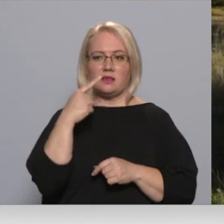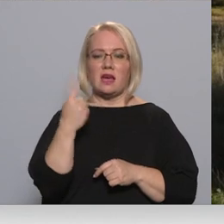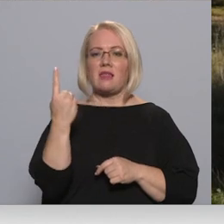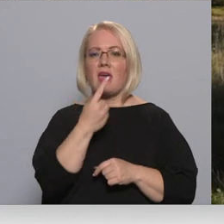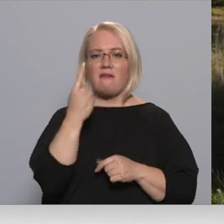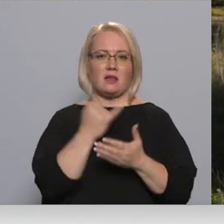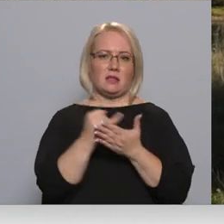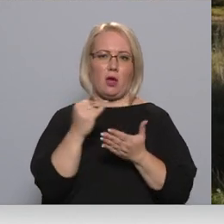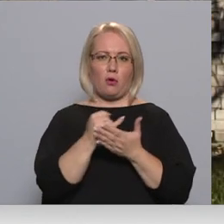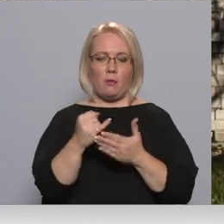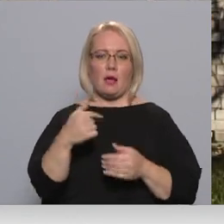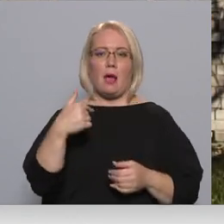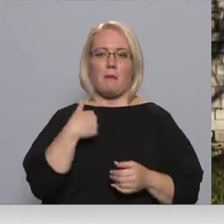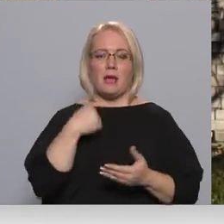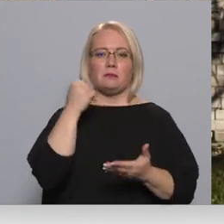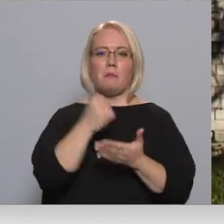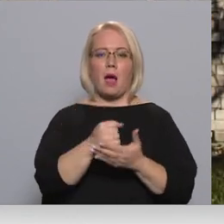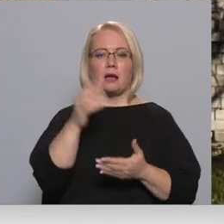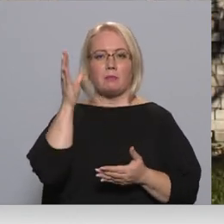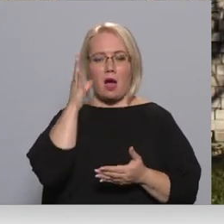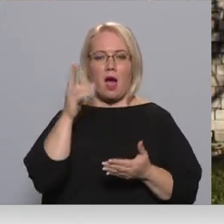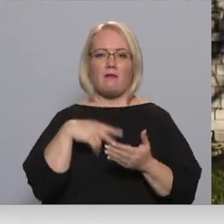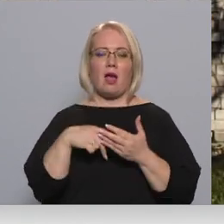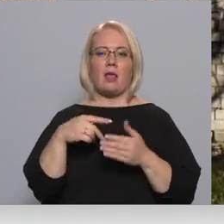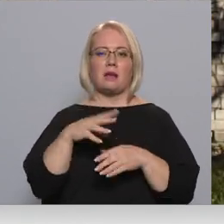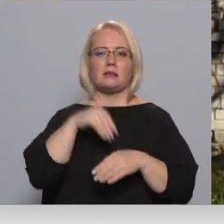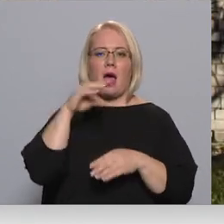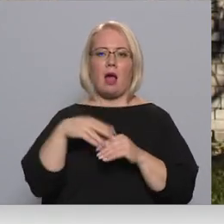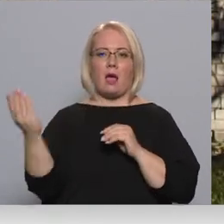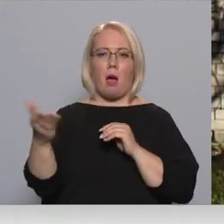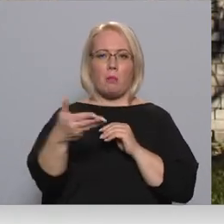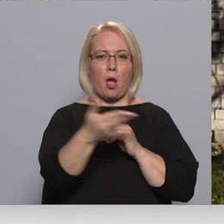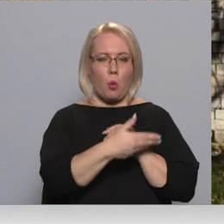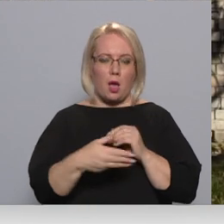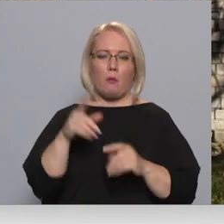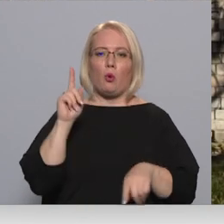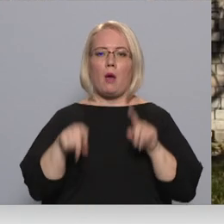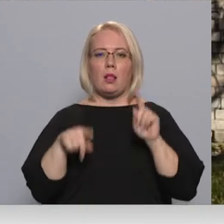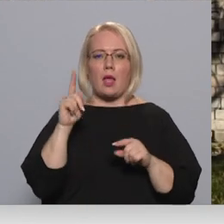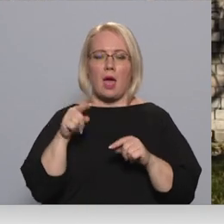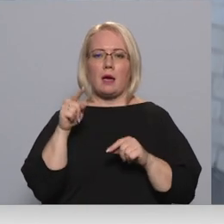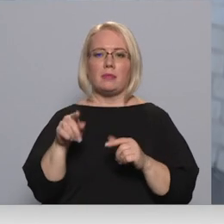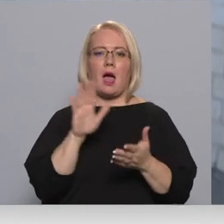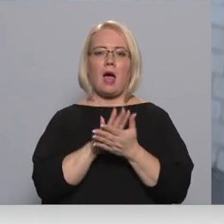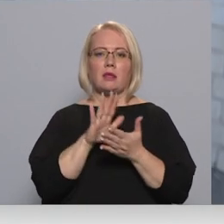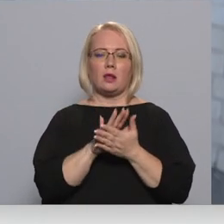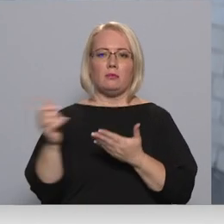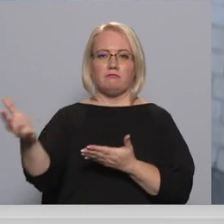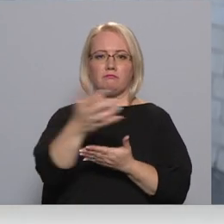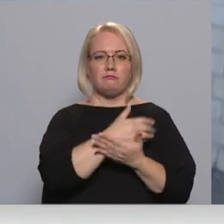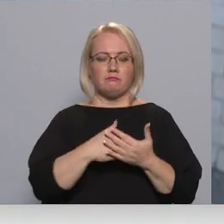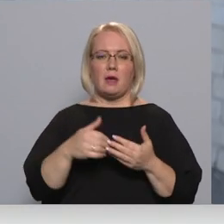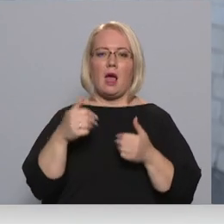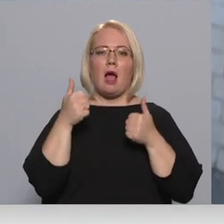Ticik mēs, kā pagast pārādu, vasaras sezonā apļaujam zauriņķi un vismaz zikpa laikam salasam šeit atkritumus. Labu toni